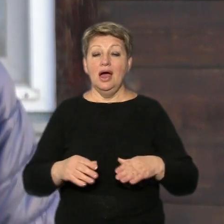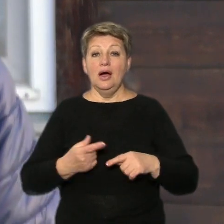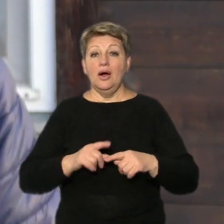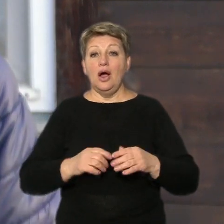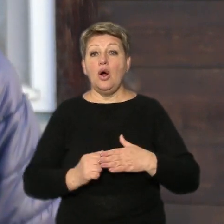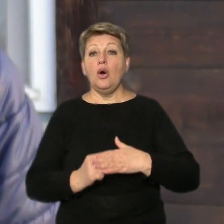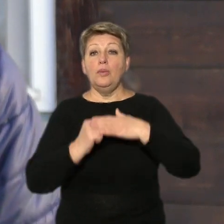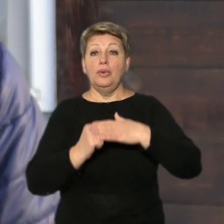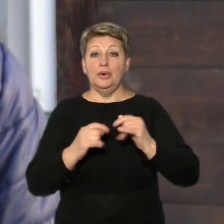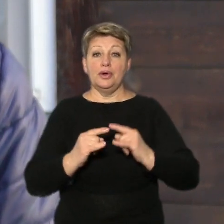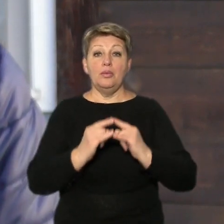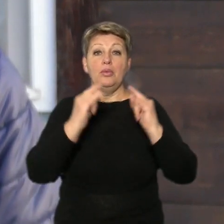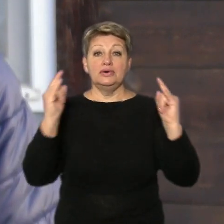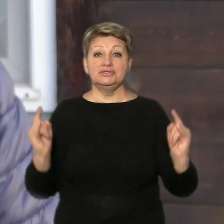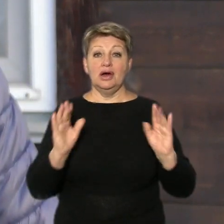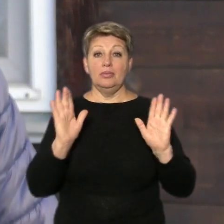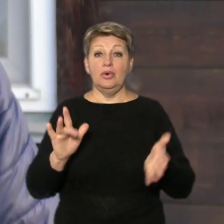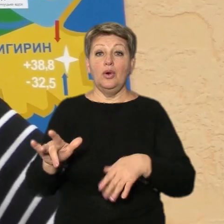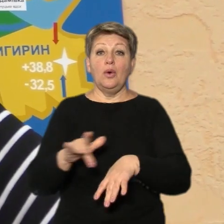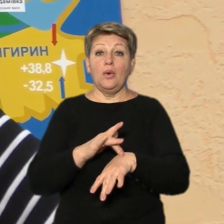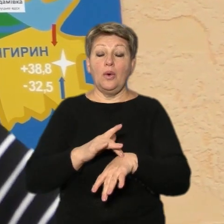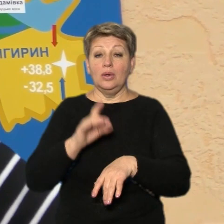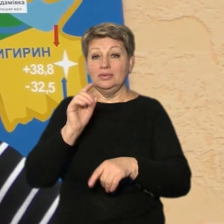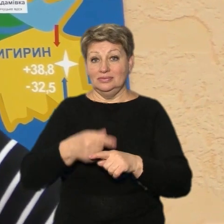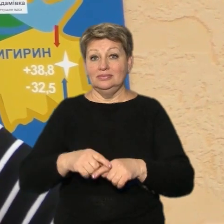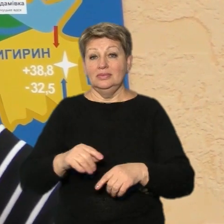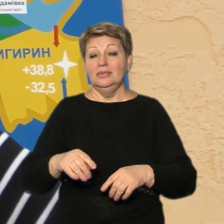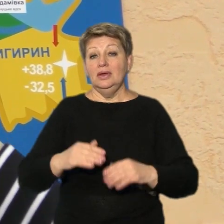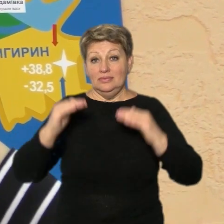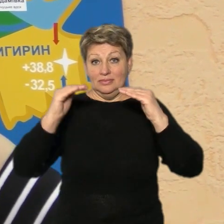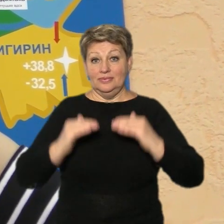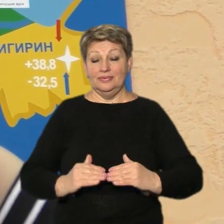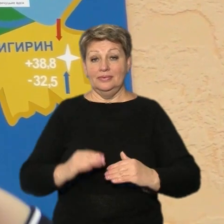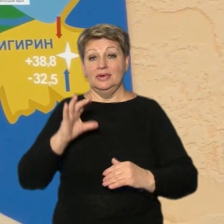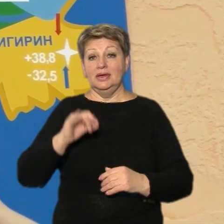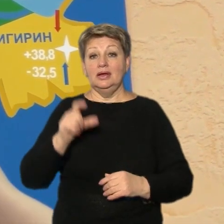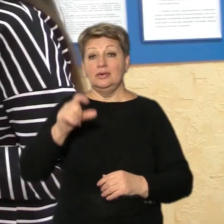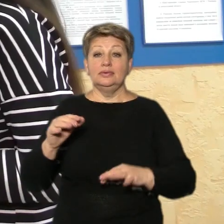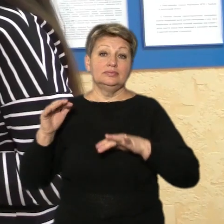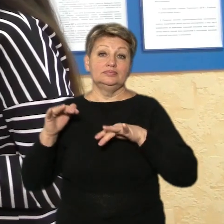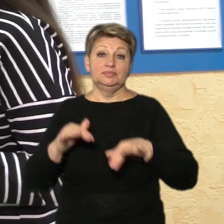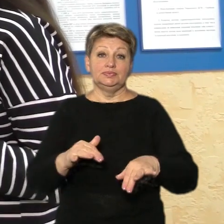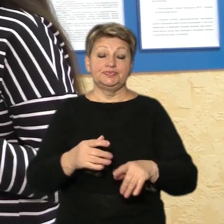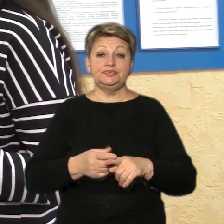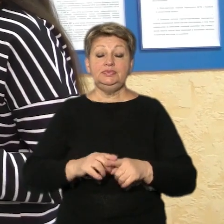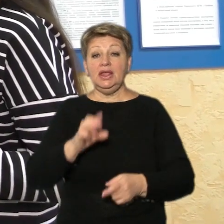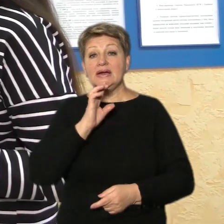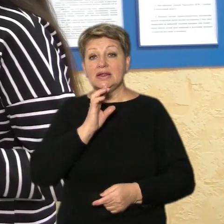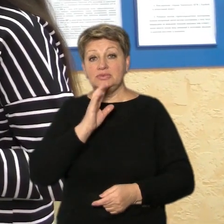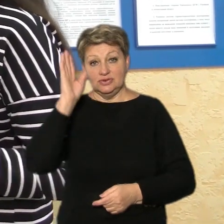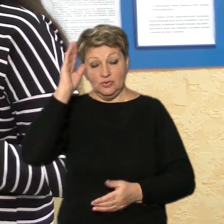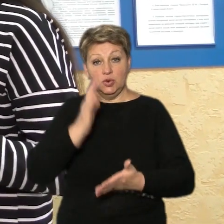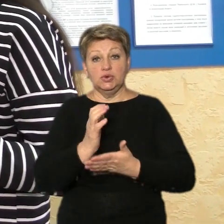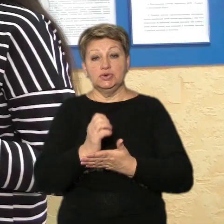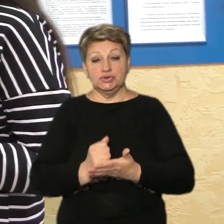повністю оголиться, там буде паломничество. У Кременчуцькому водосховищі рівень води залежить від роботи ГЕС, розповідає